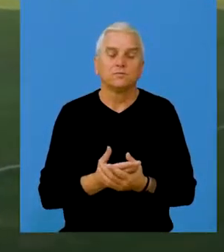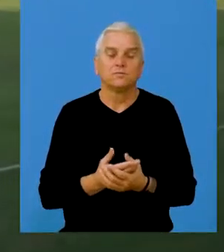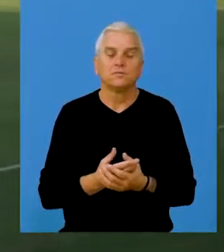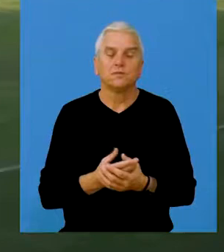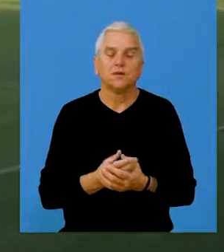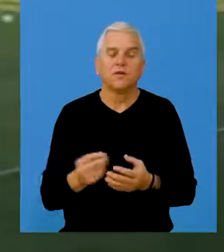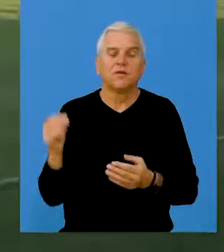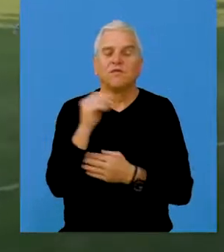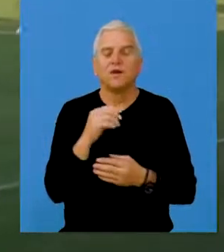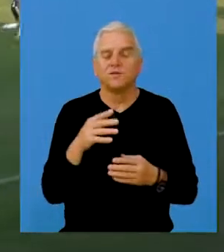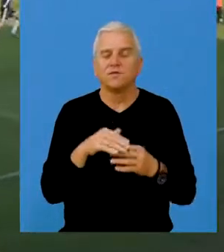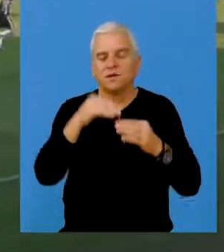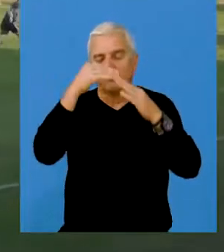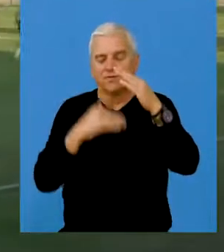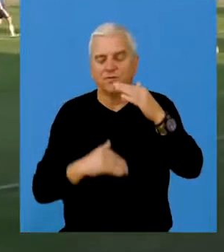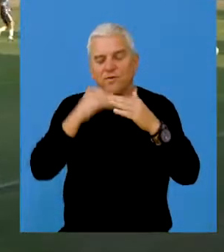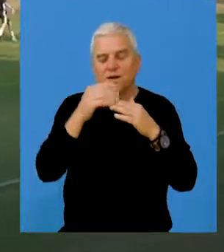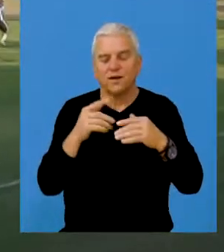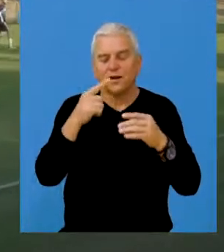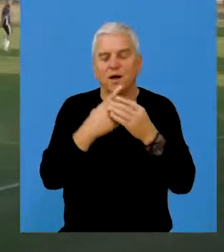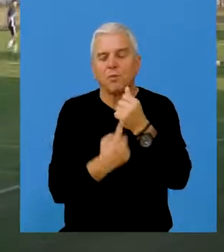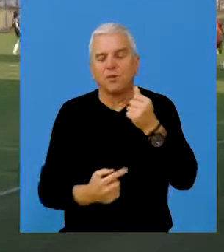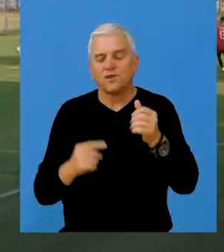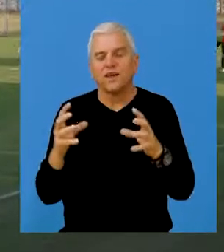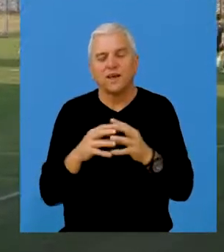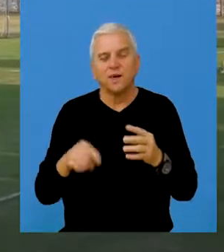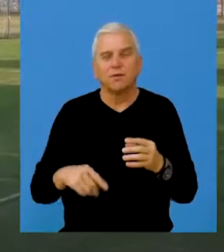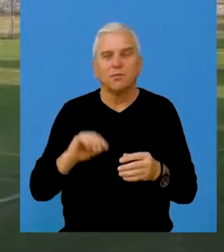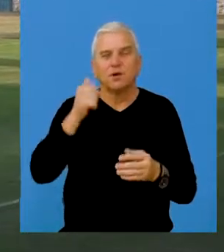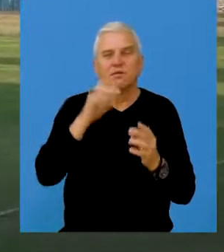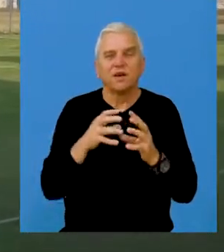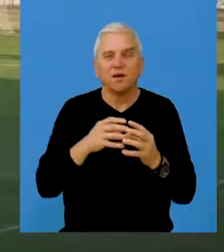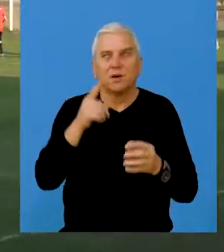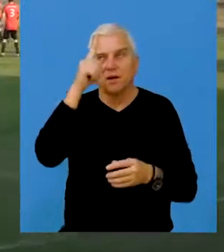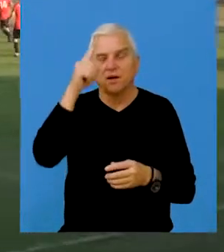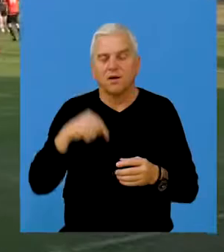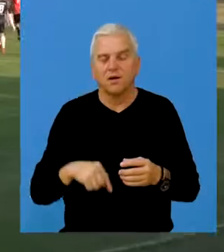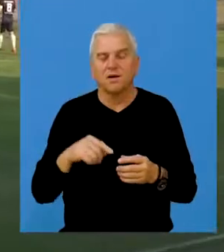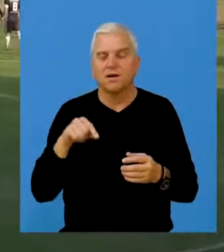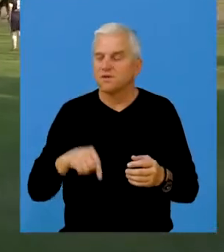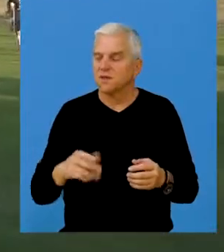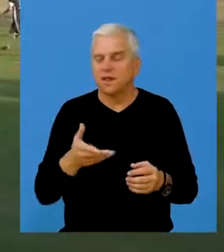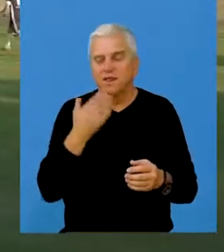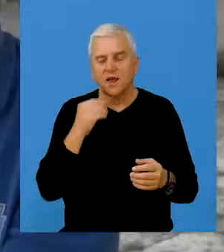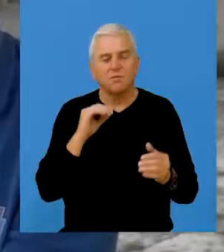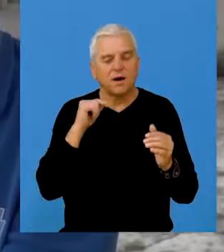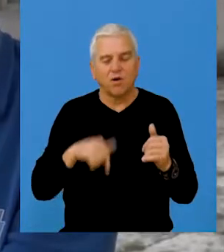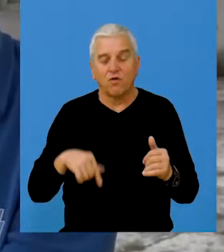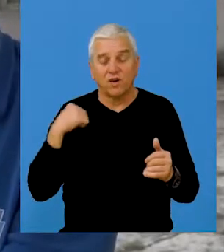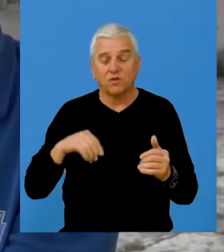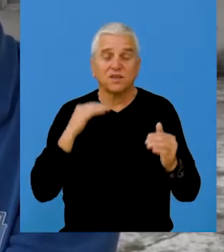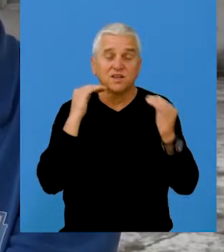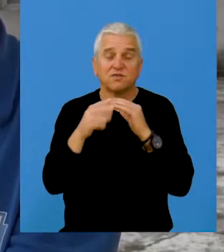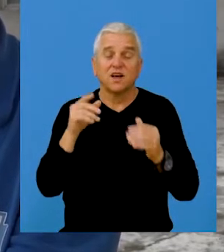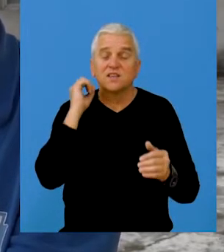veće rastojanje između zadnje ekipe i neke prve ekipe, ove godine nema, nema